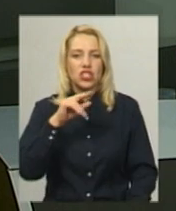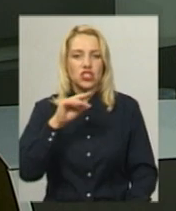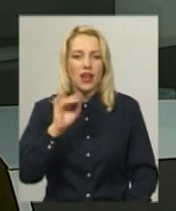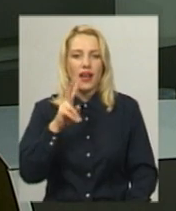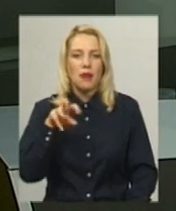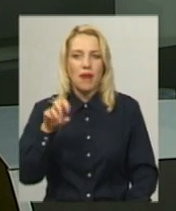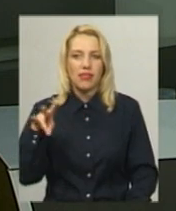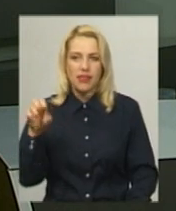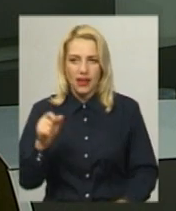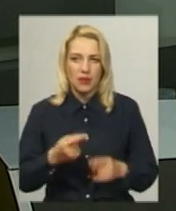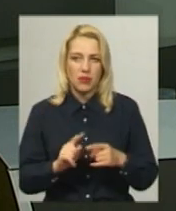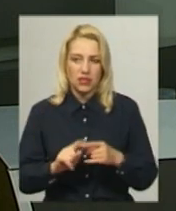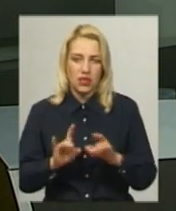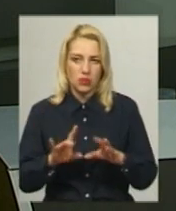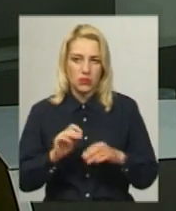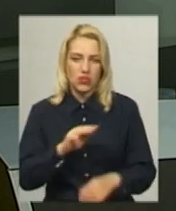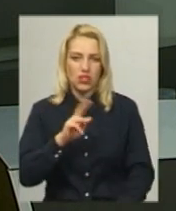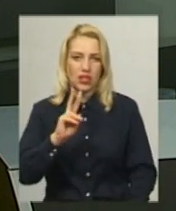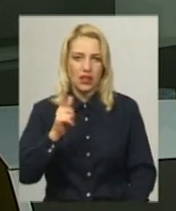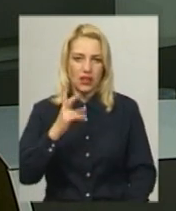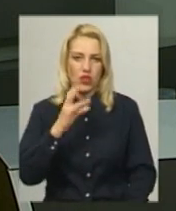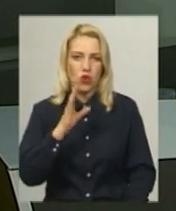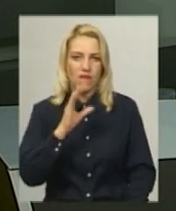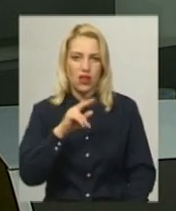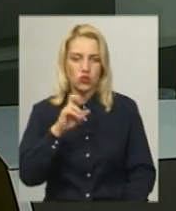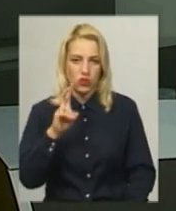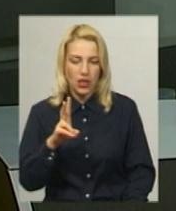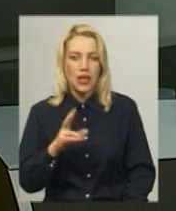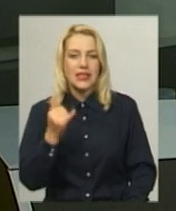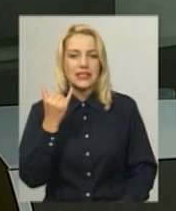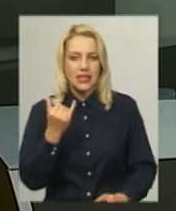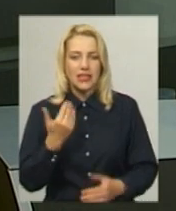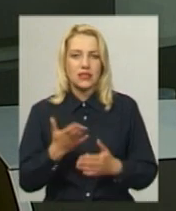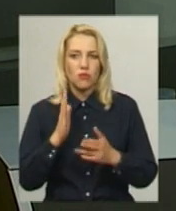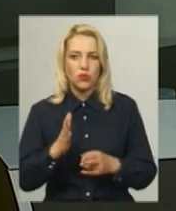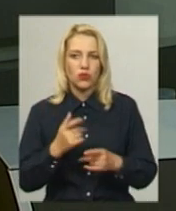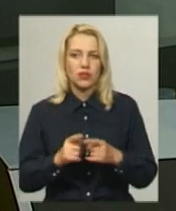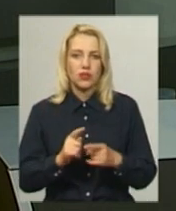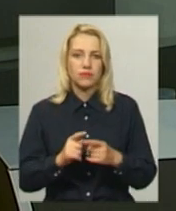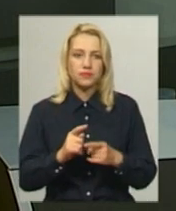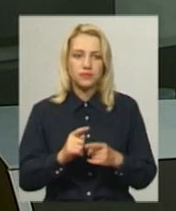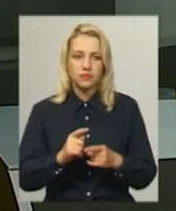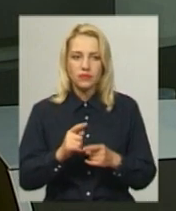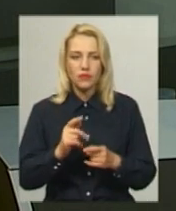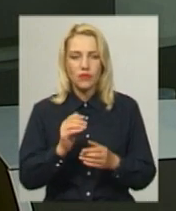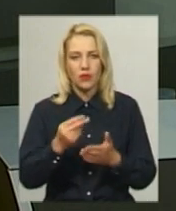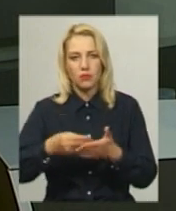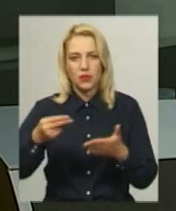управління житлово-комунального господарства Василь Новачок. За його словами, наразі ведуть перемовини з потенційними підрядниками.